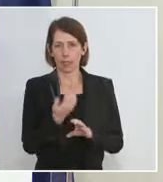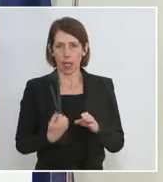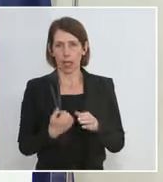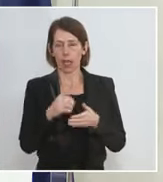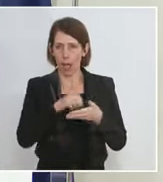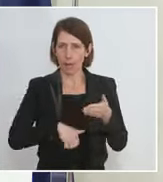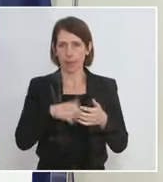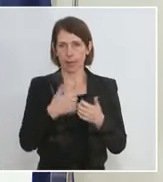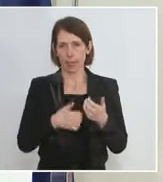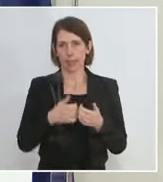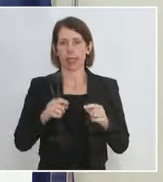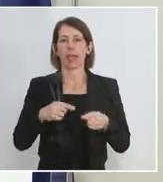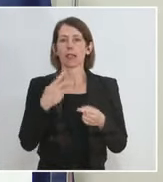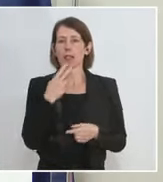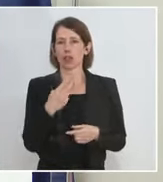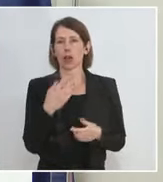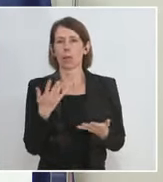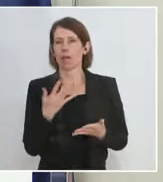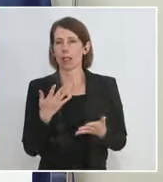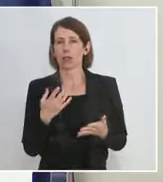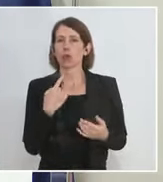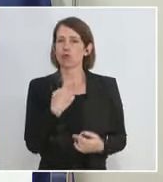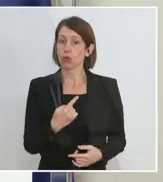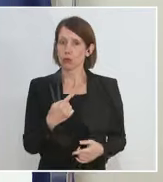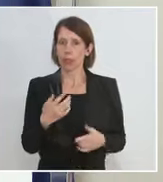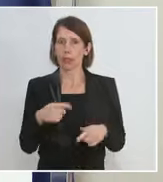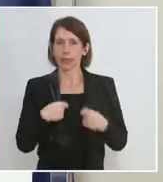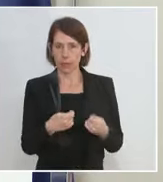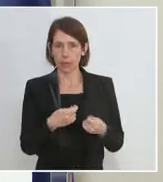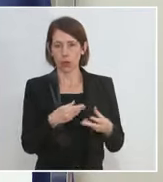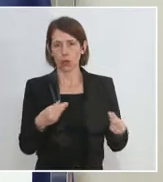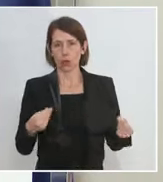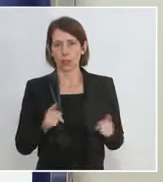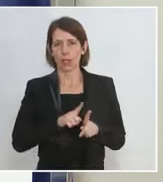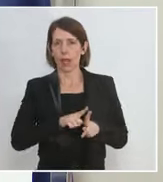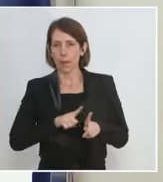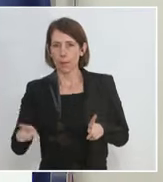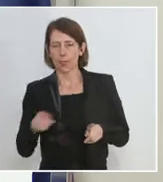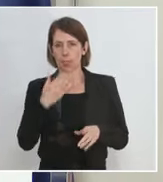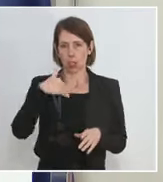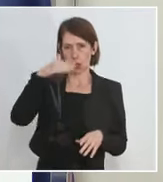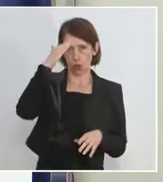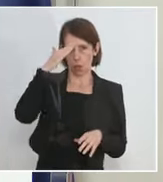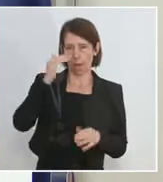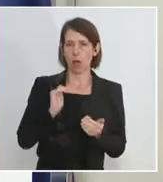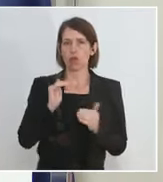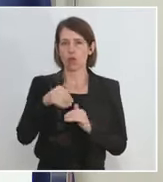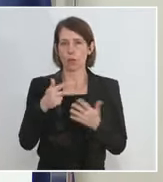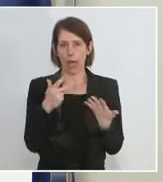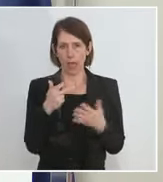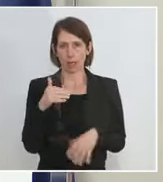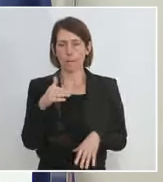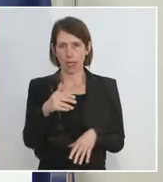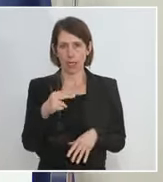geschaut wird, was es derzeit an Zusagen gibt, dann sollten wir als Republik Österreich bis zum Sommer über 8 Millionen Impfdosen